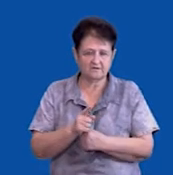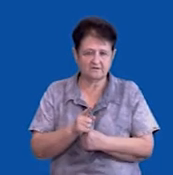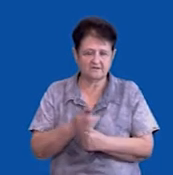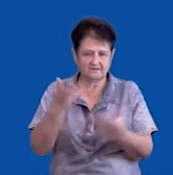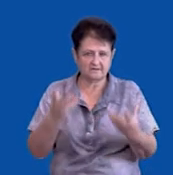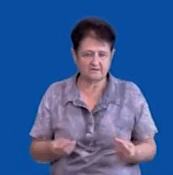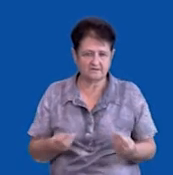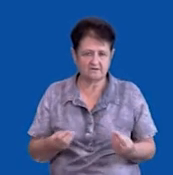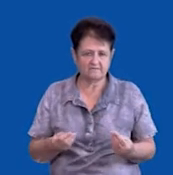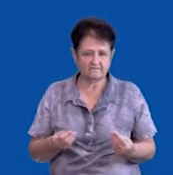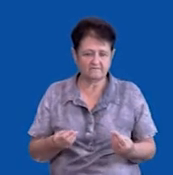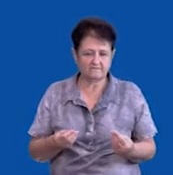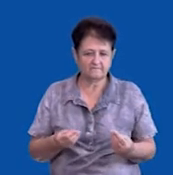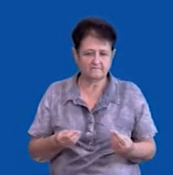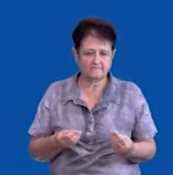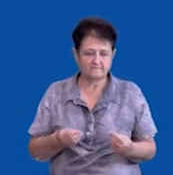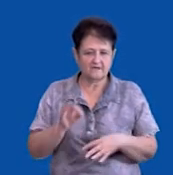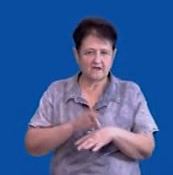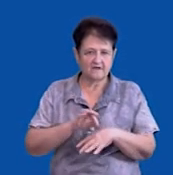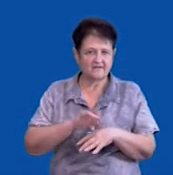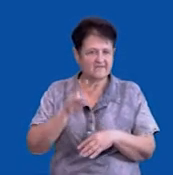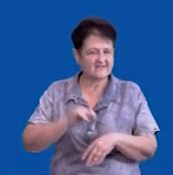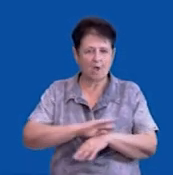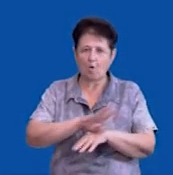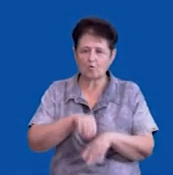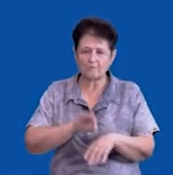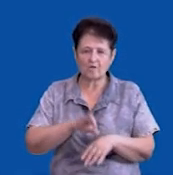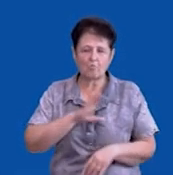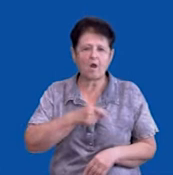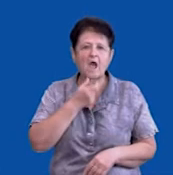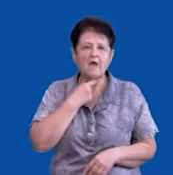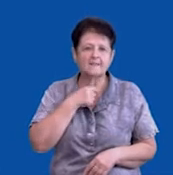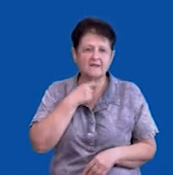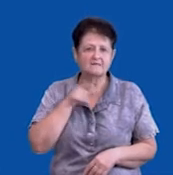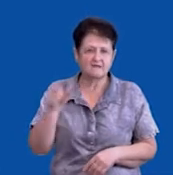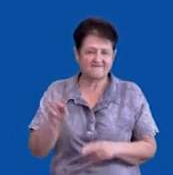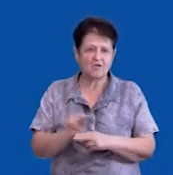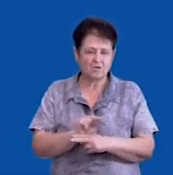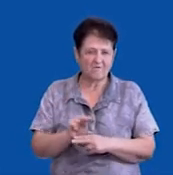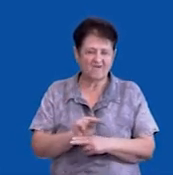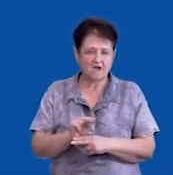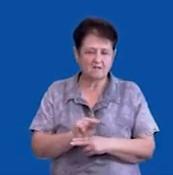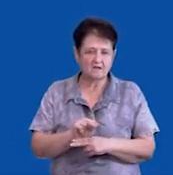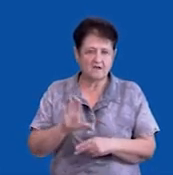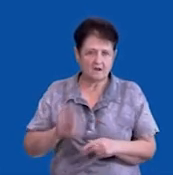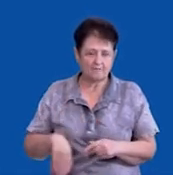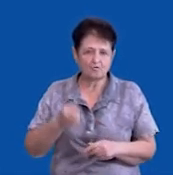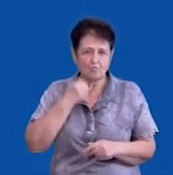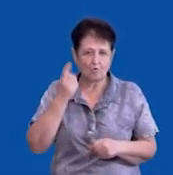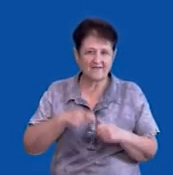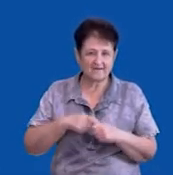він хворів, не було коронавірусу. Ангіна була, його лікували. А тоді, коли